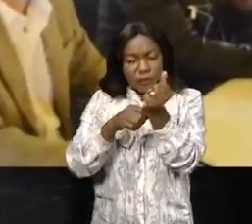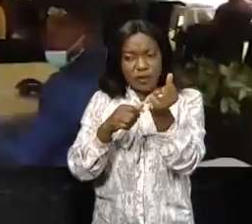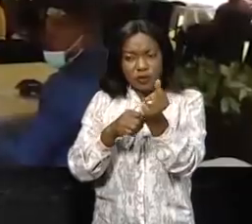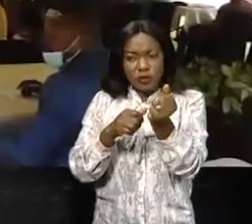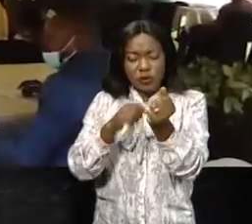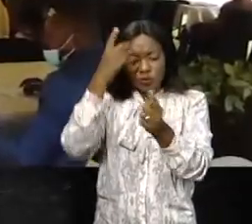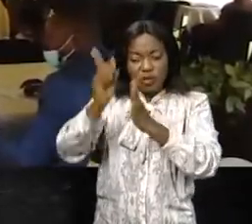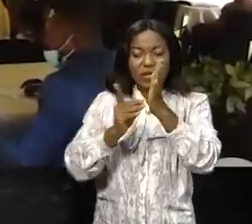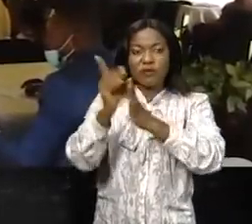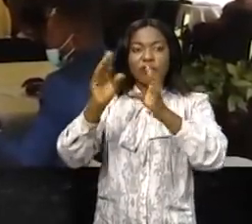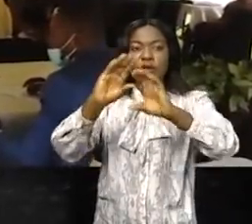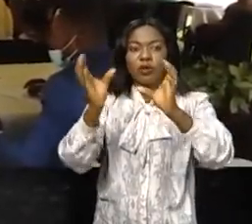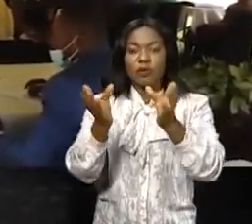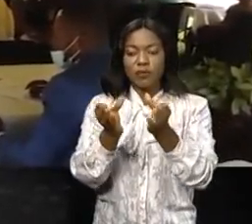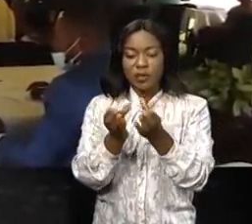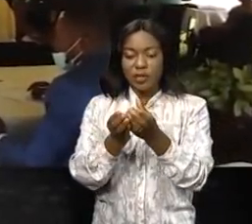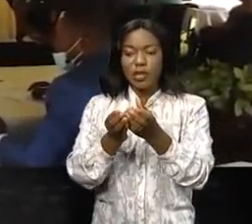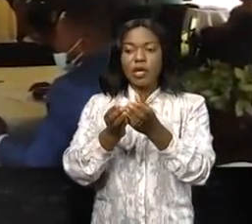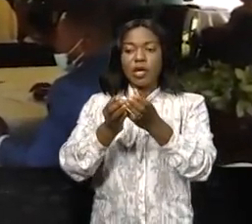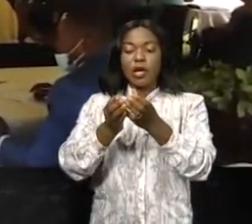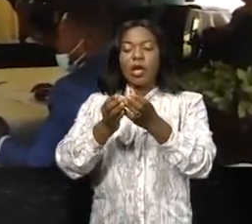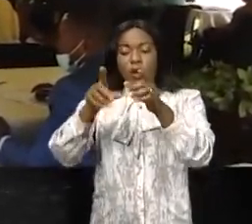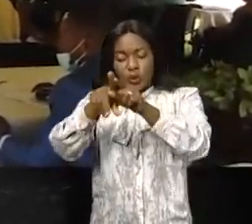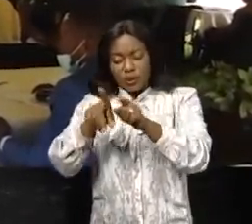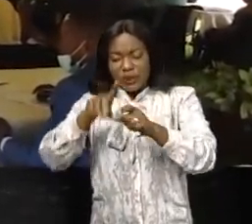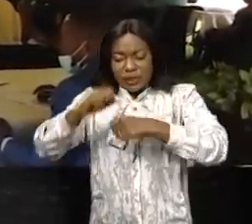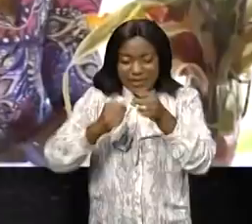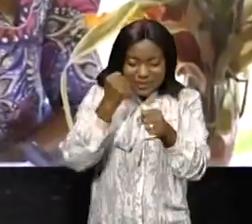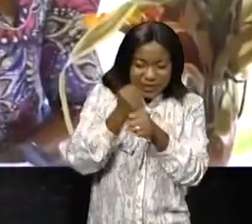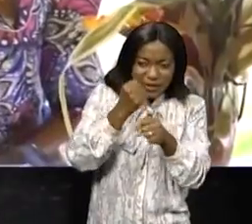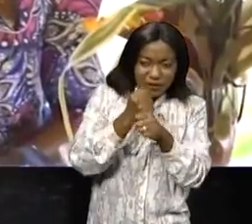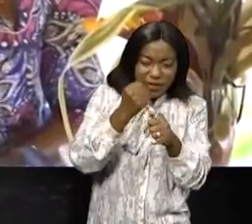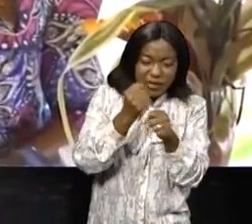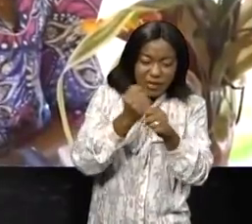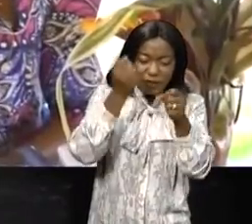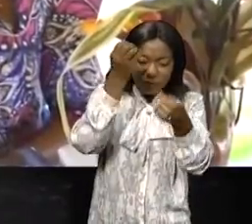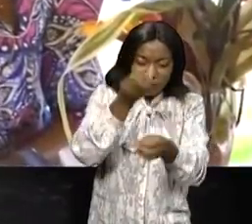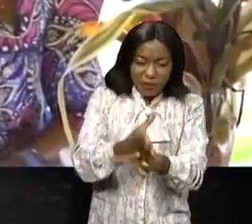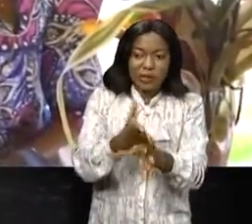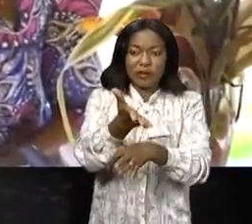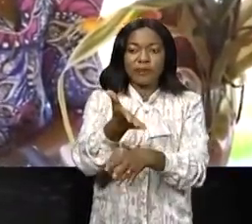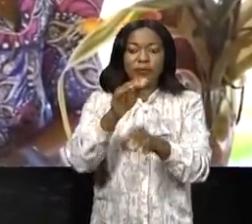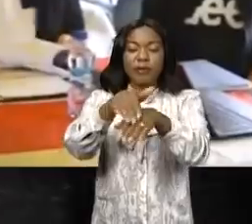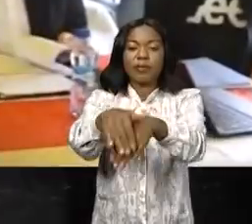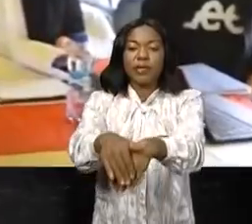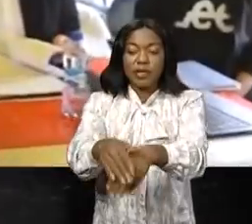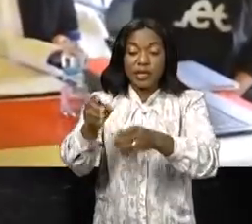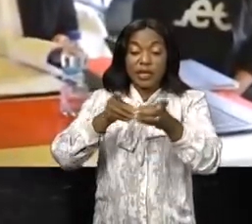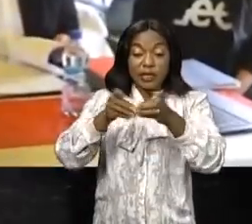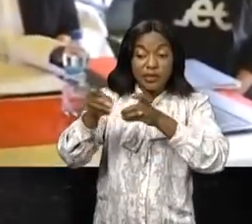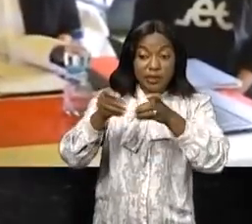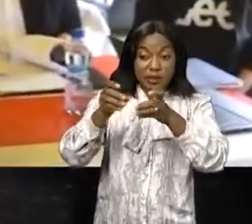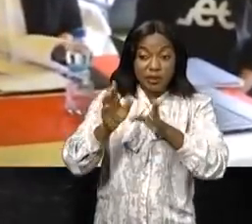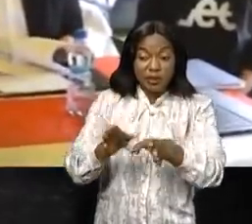projets de développement des communautés locales. Au cours d'une séance de travail présidée sur place, à laquelle on prit part les dirigeants de